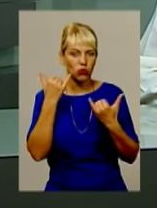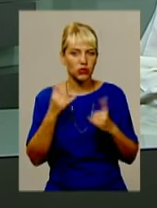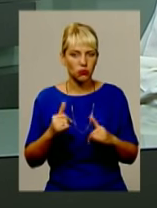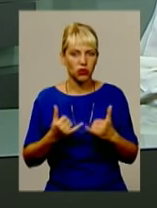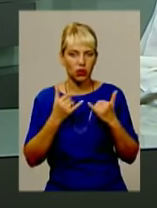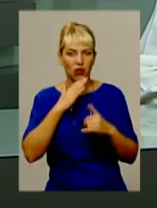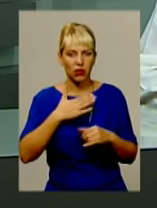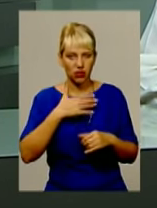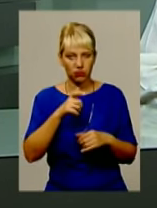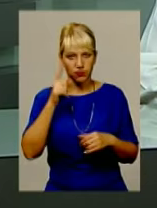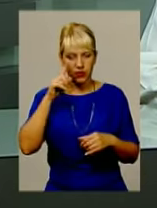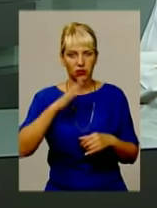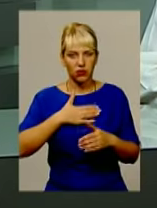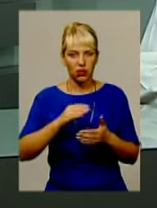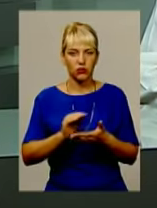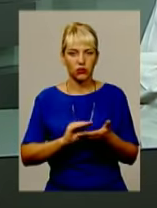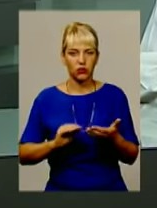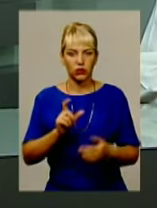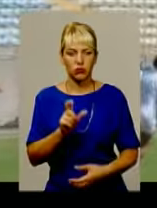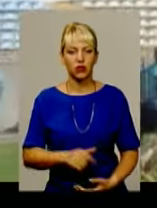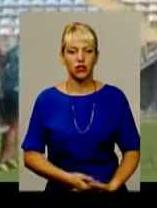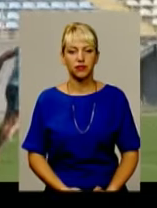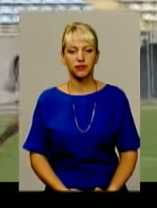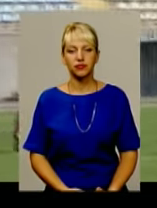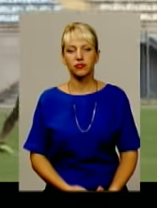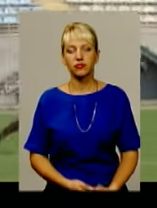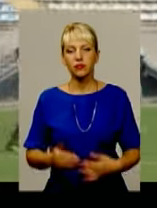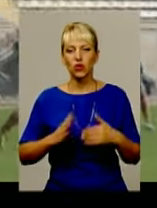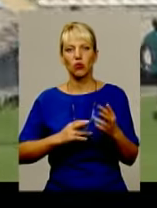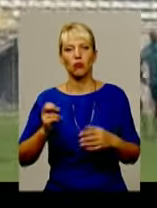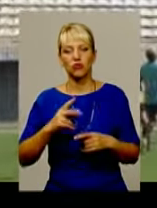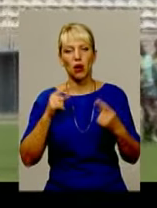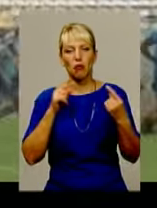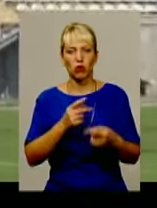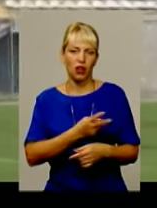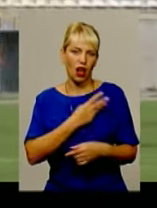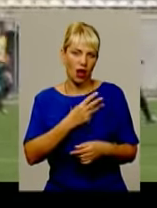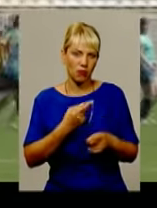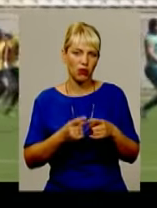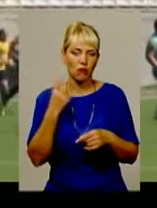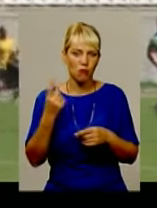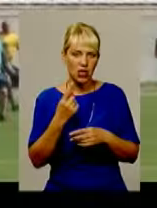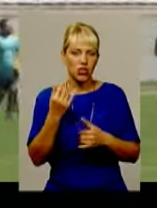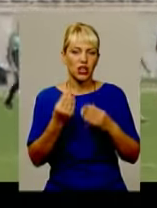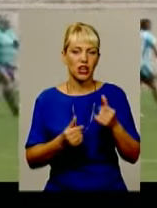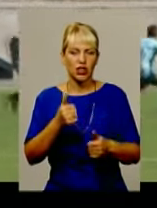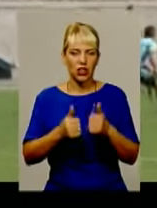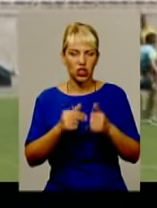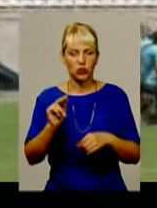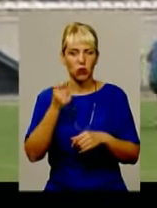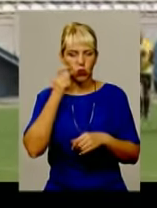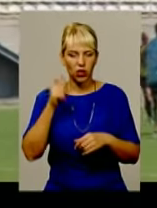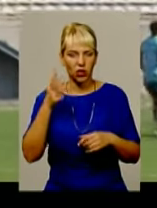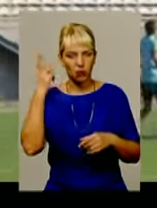гравців, знає Ярослава Іщенко. Професіонали проти аматорів. У перших іграх чемпіонату України хмельничани